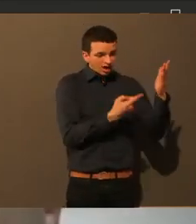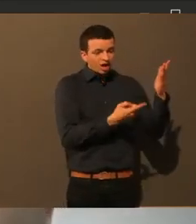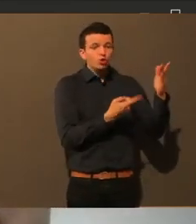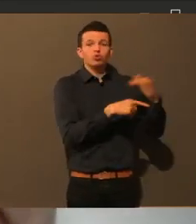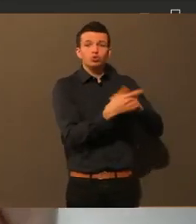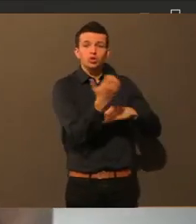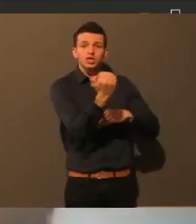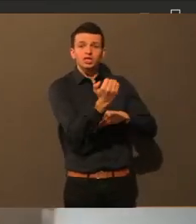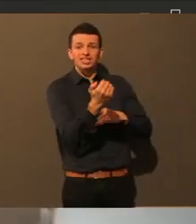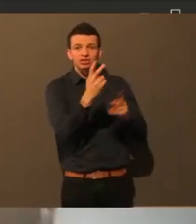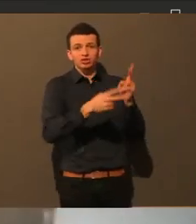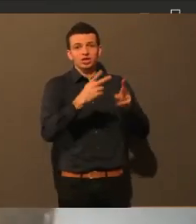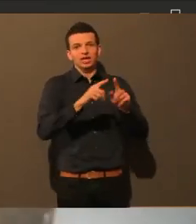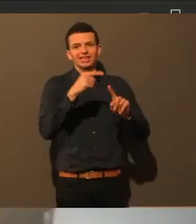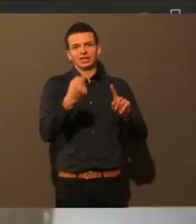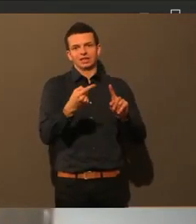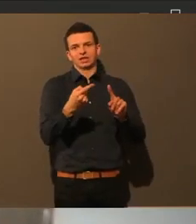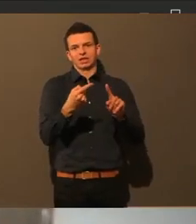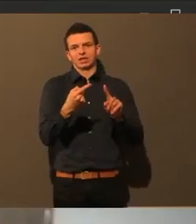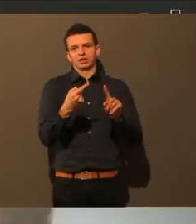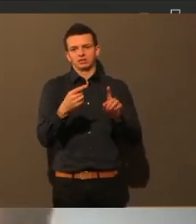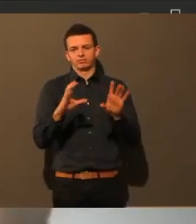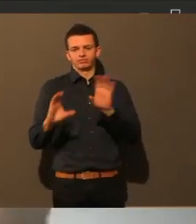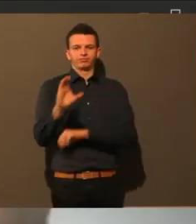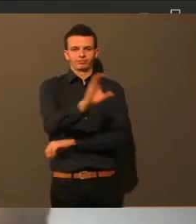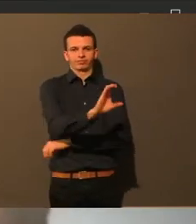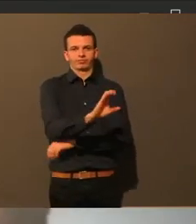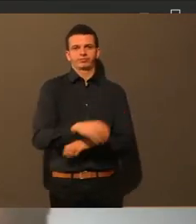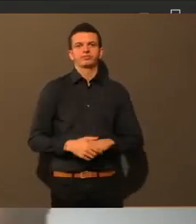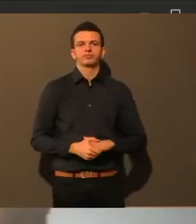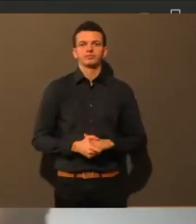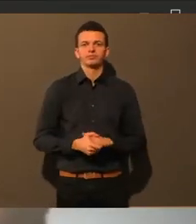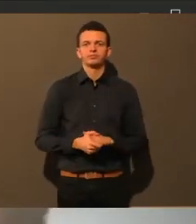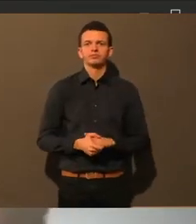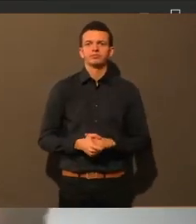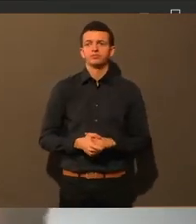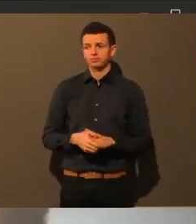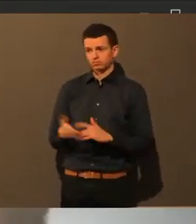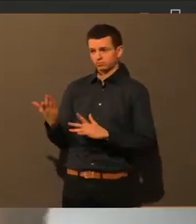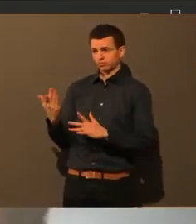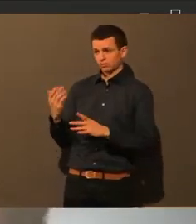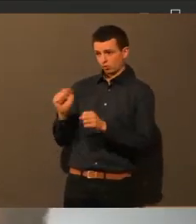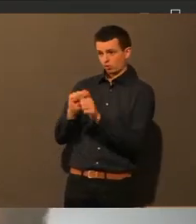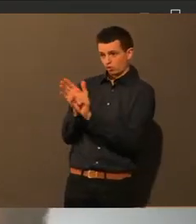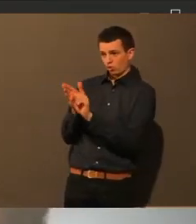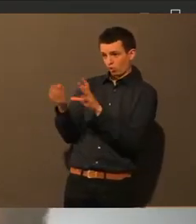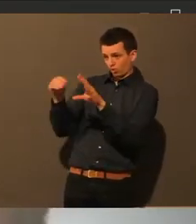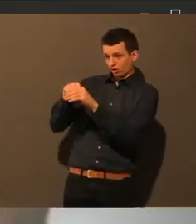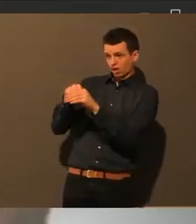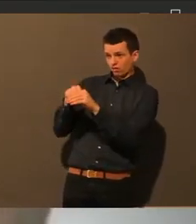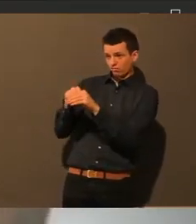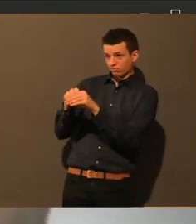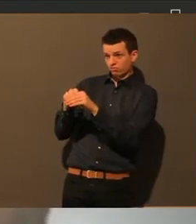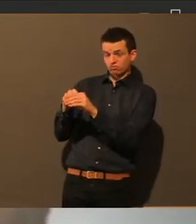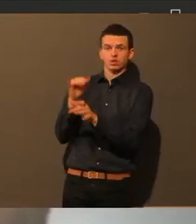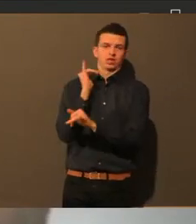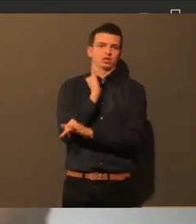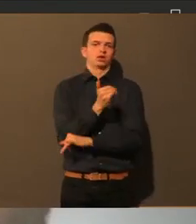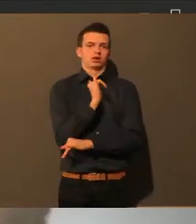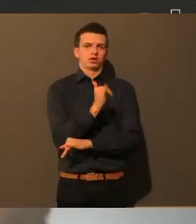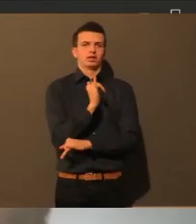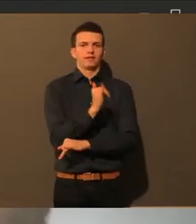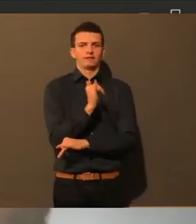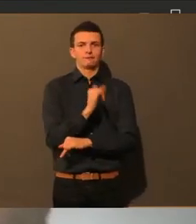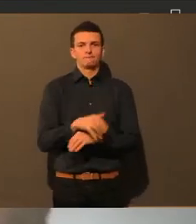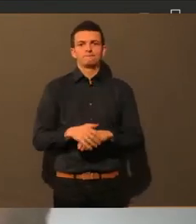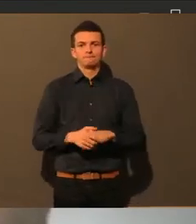Gut, dann die Frau Russo. Ist das denn bei Corona-Impfung? Genau das Gleiche, weil